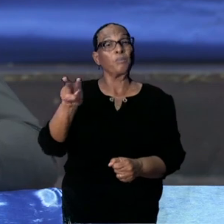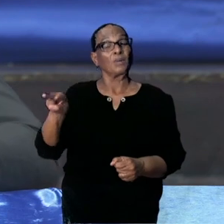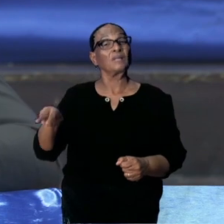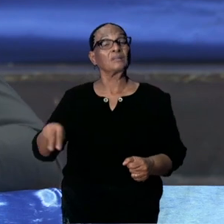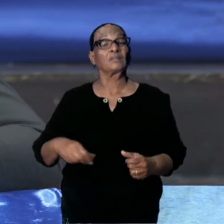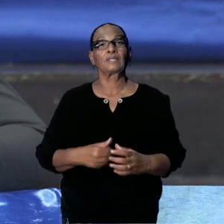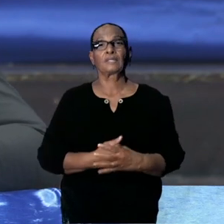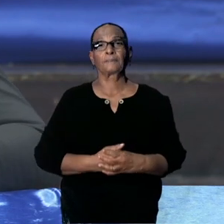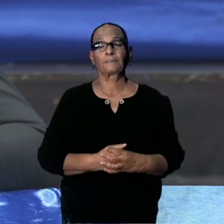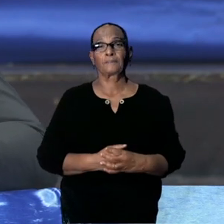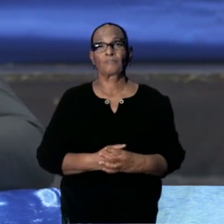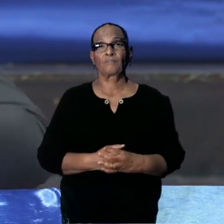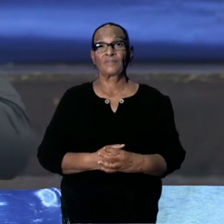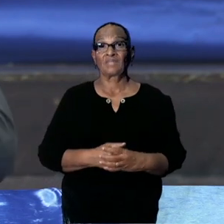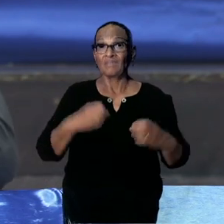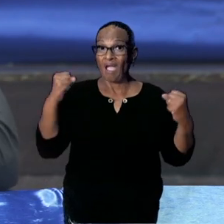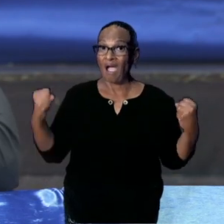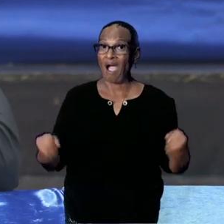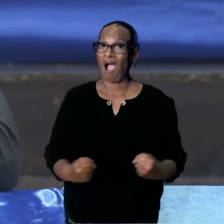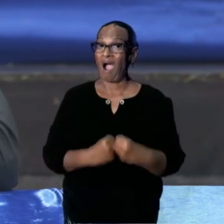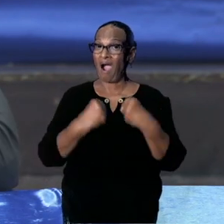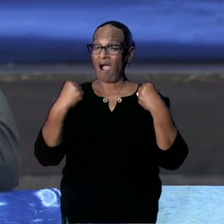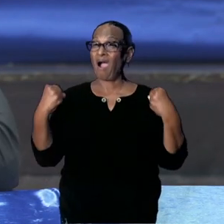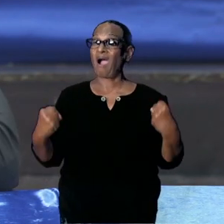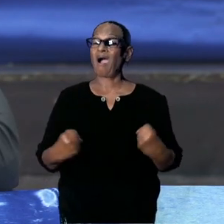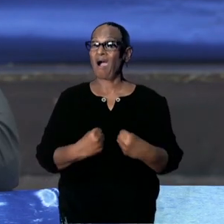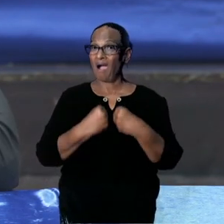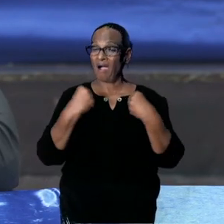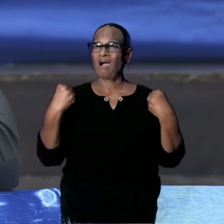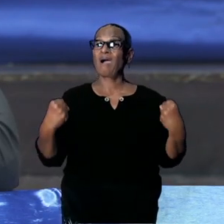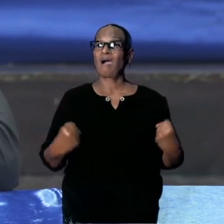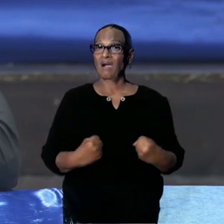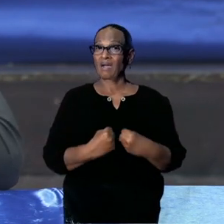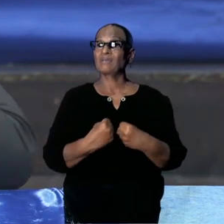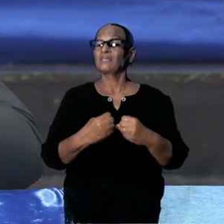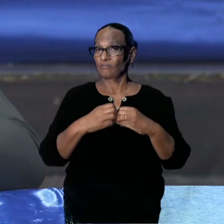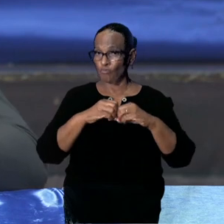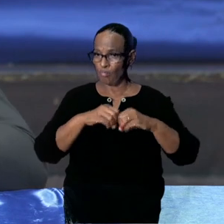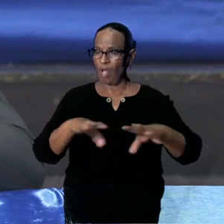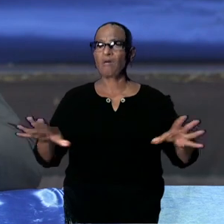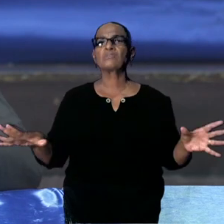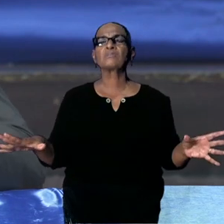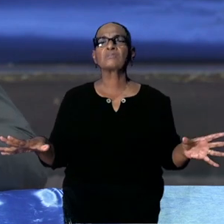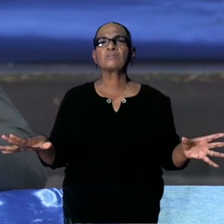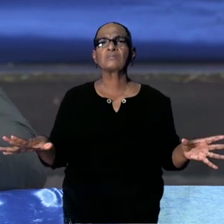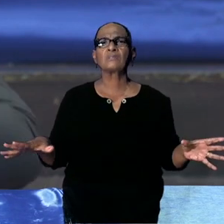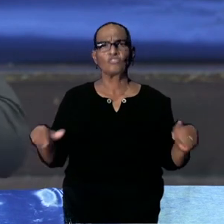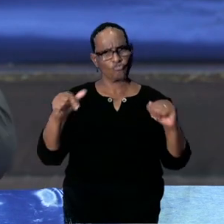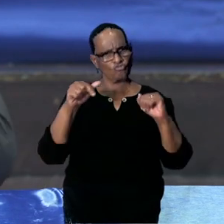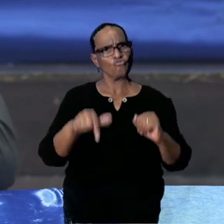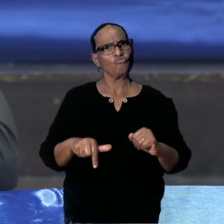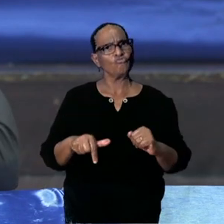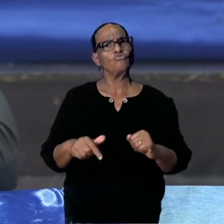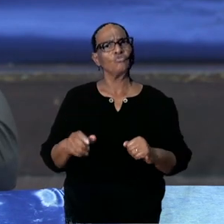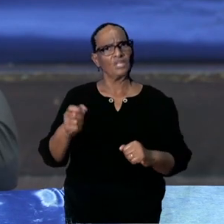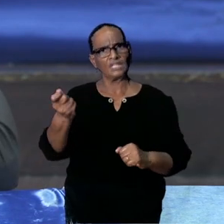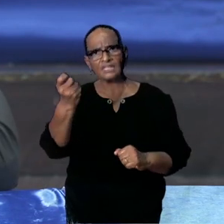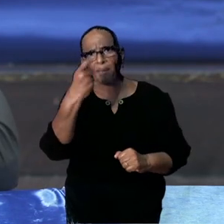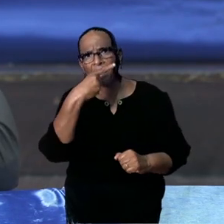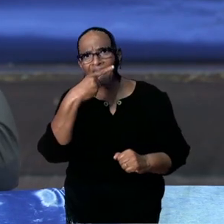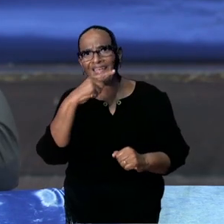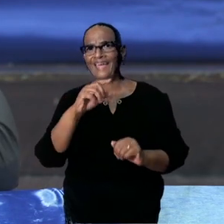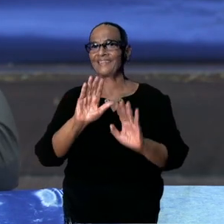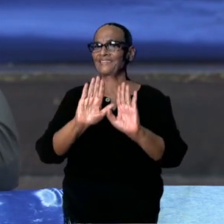De actie die daartegen werd losgelaten, met name Drindresi Waktisiki,